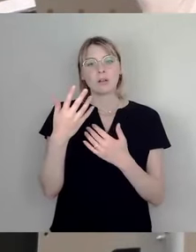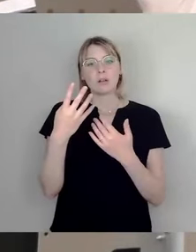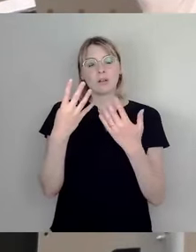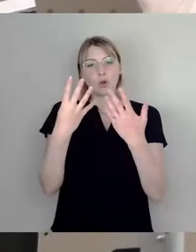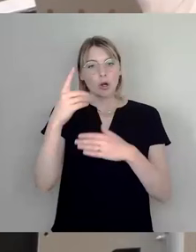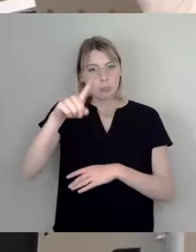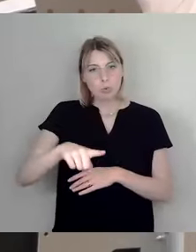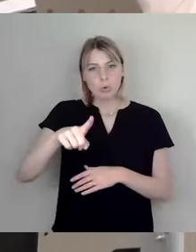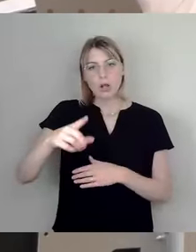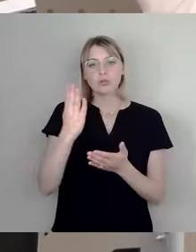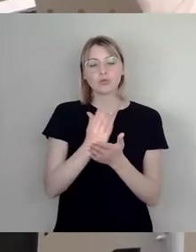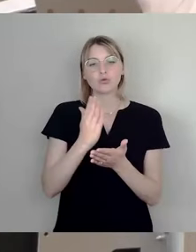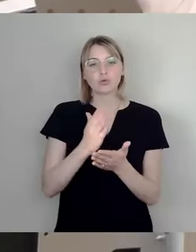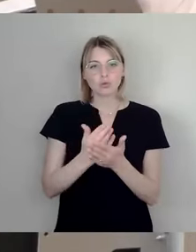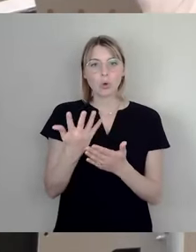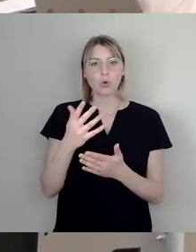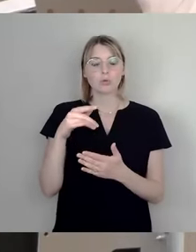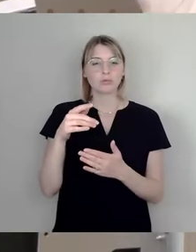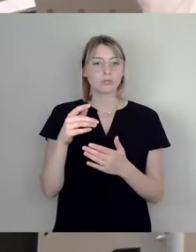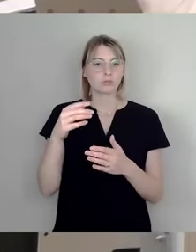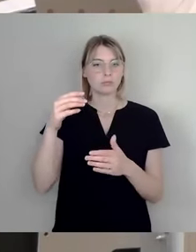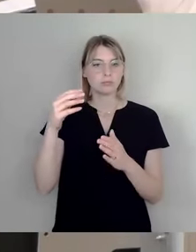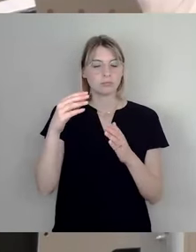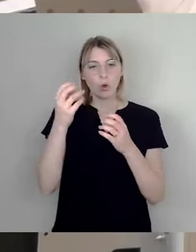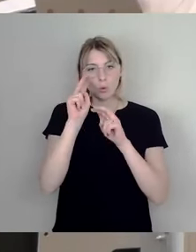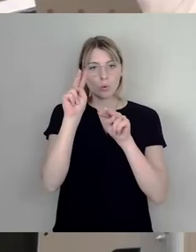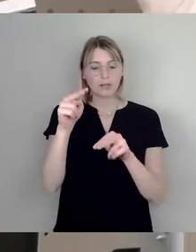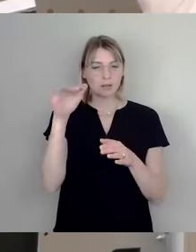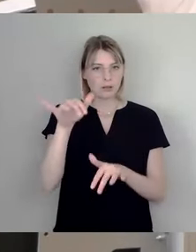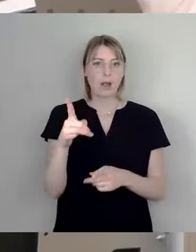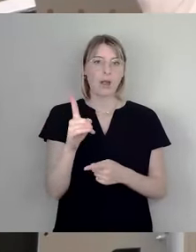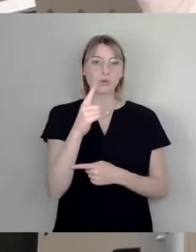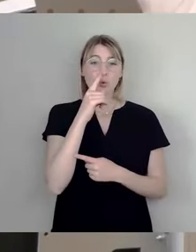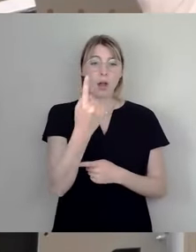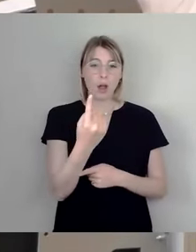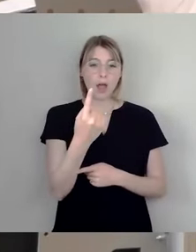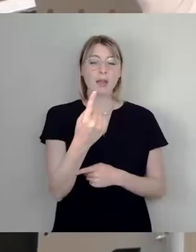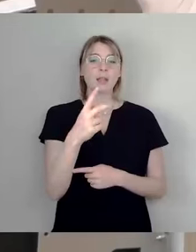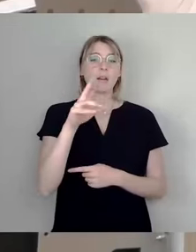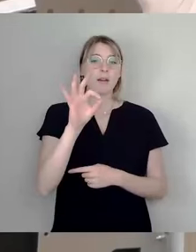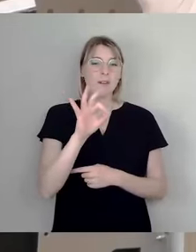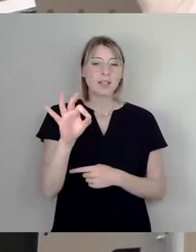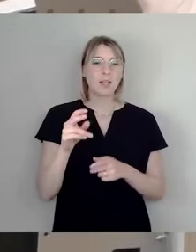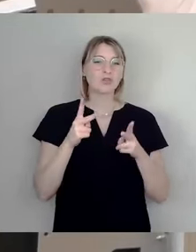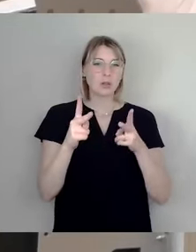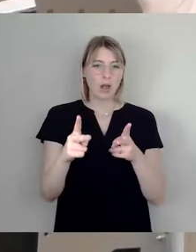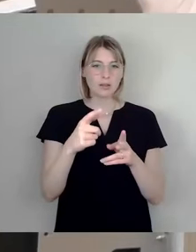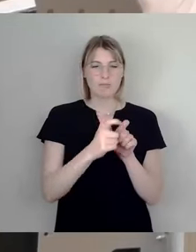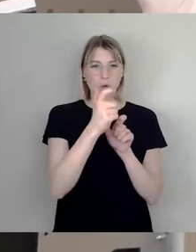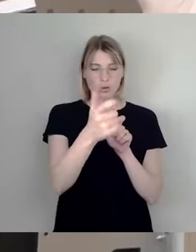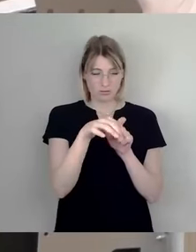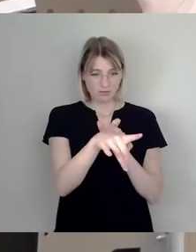Überraschung hat es nicht gegeben, die einzige Brücke, die wir nicht wussten, das ist noch die in der Fabriestraße gewesen, wo es noch im Prinzip eine